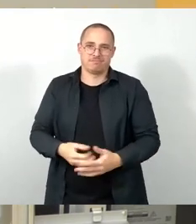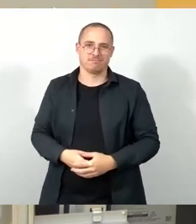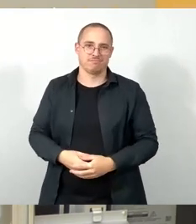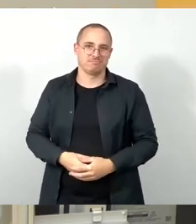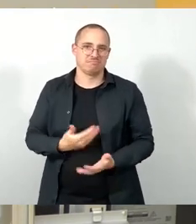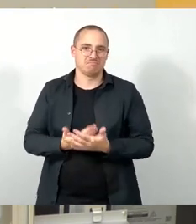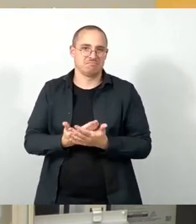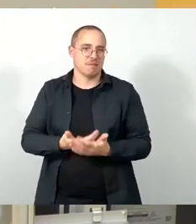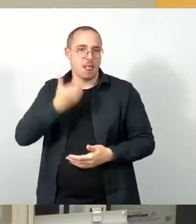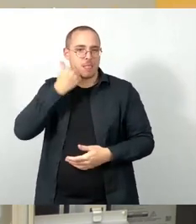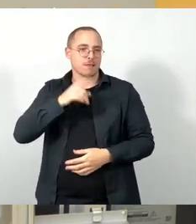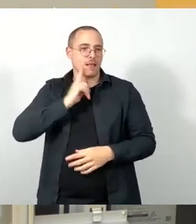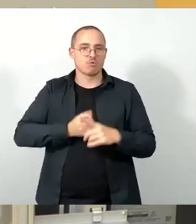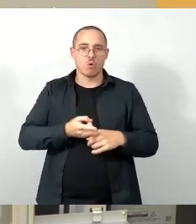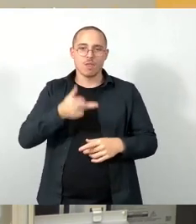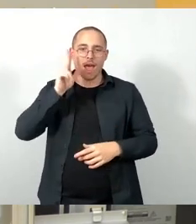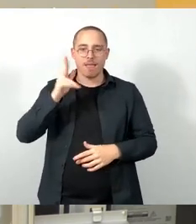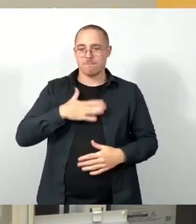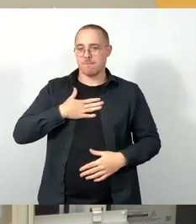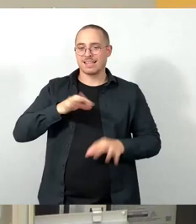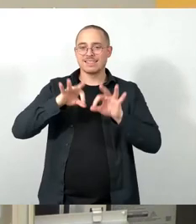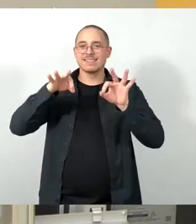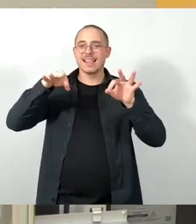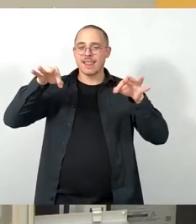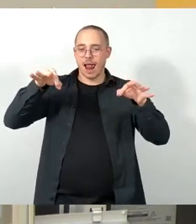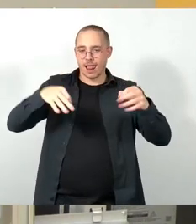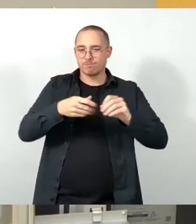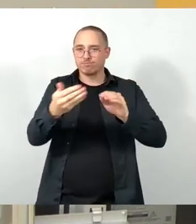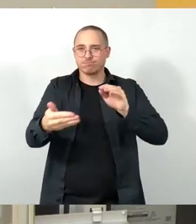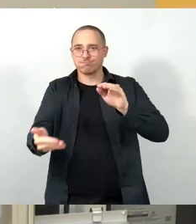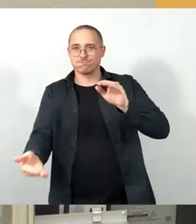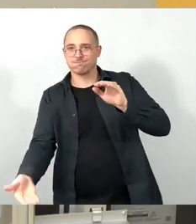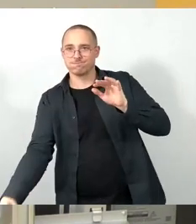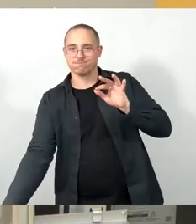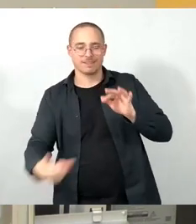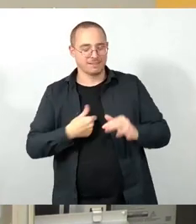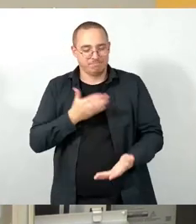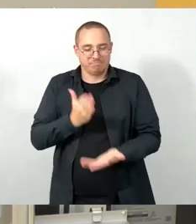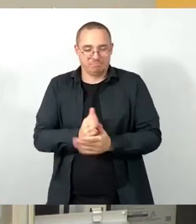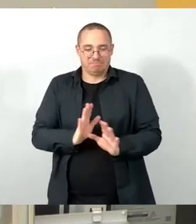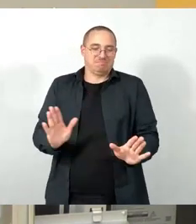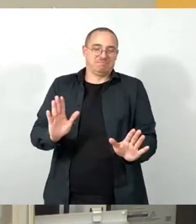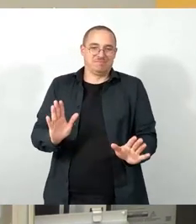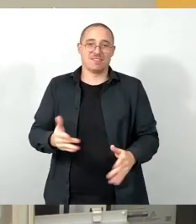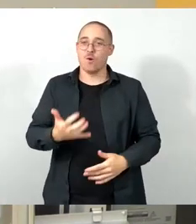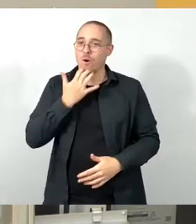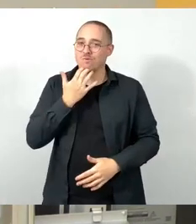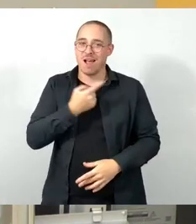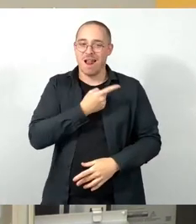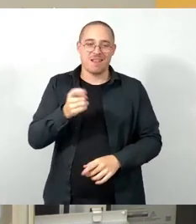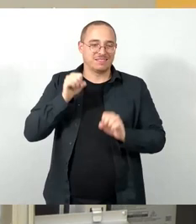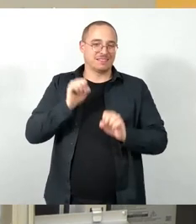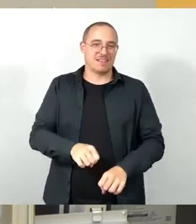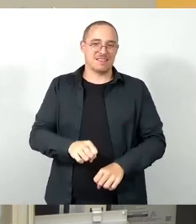mein Zettel ist runtergefallen. Ich bin am Ende und ich hoffe, wir können sozusagen bald, ich weiß, es wird